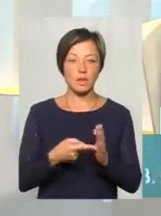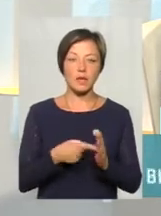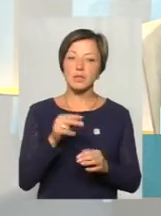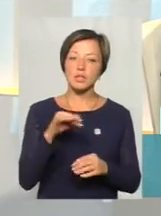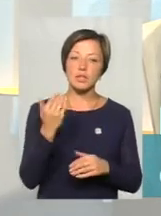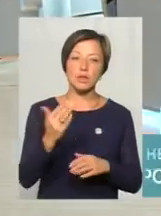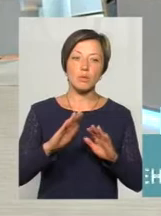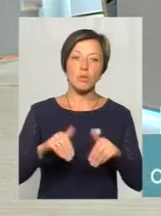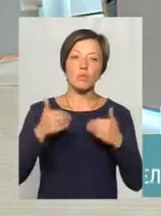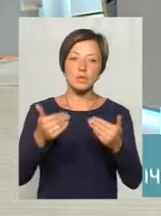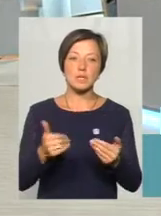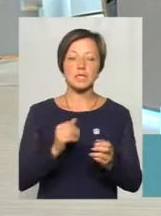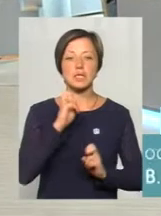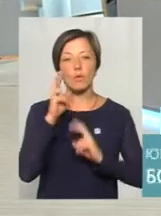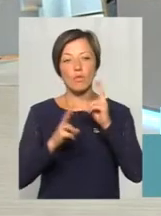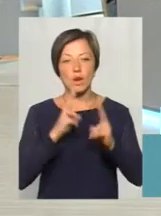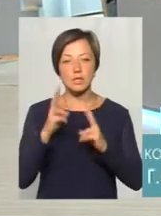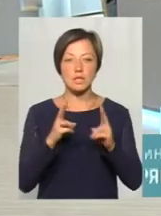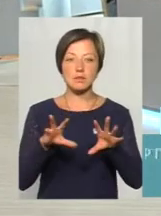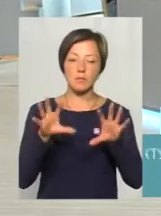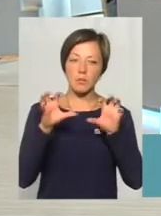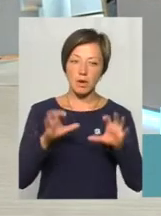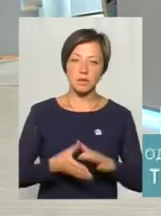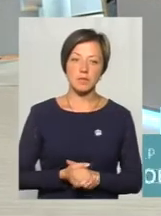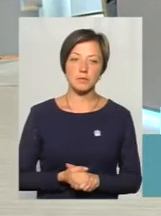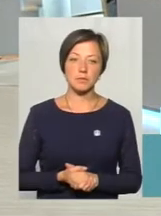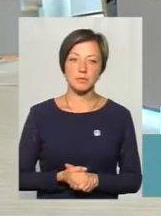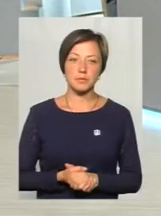і чи їхні пропозиції і зауваження якось приймалися цього разу?